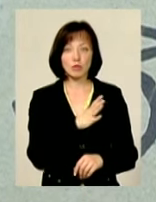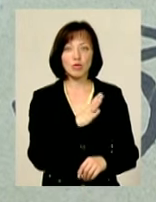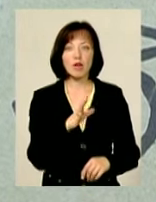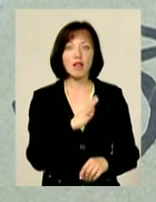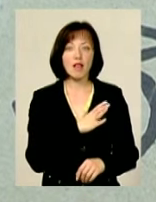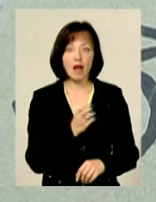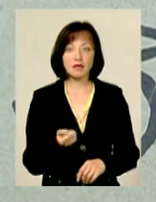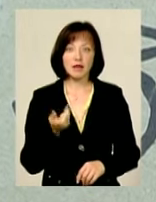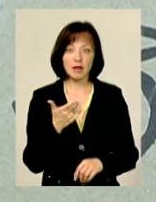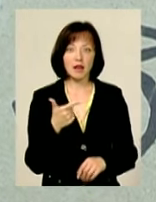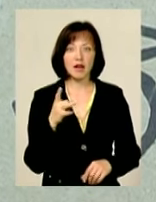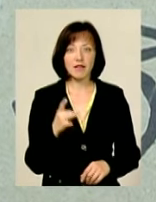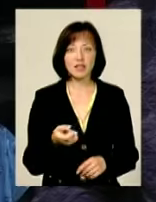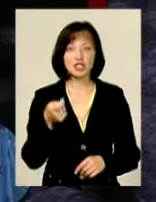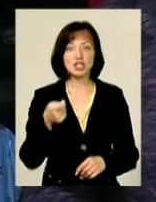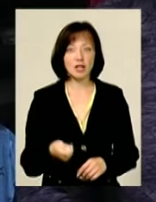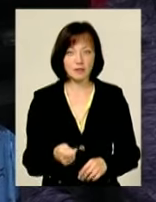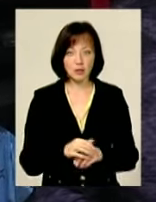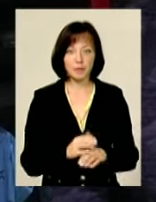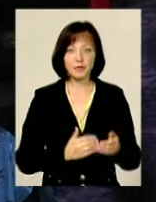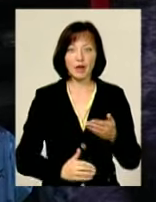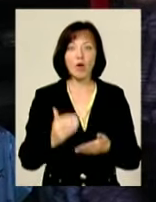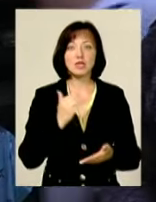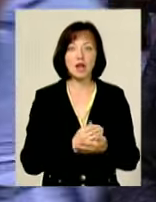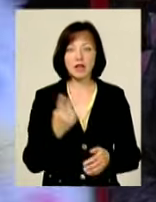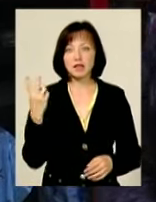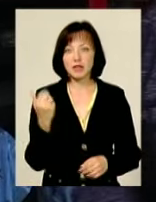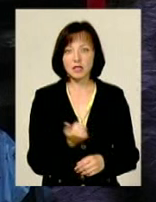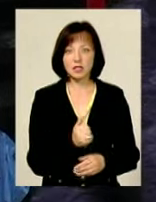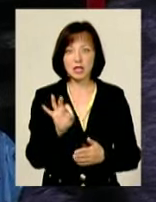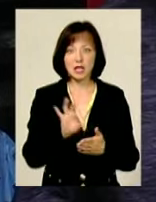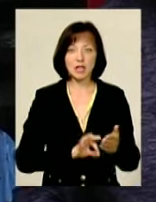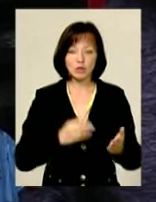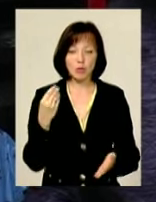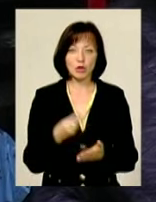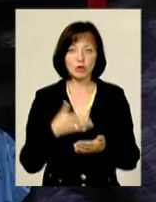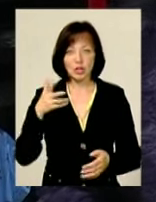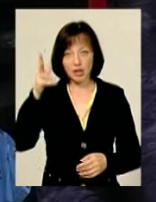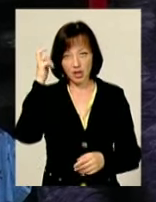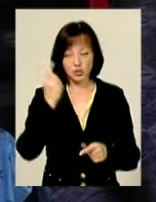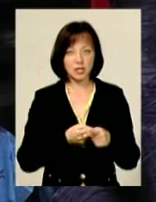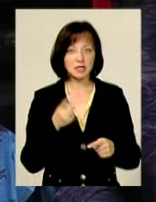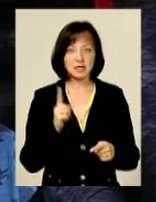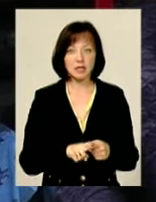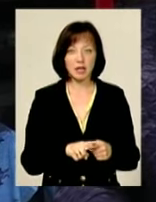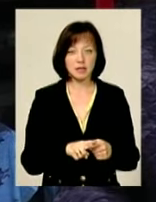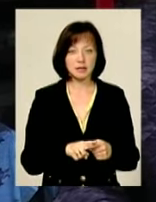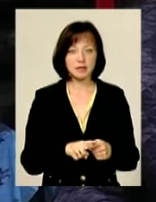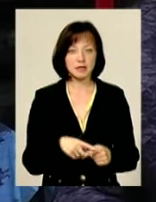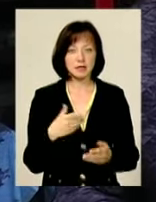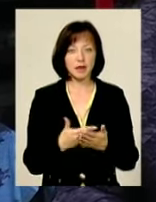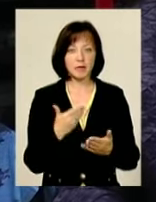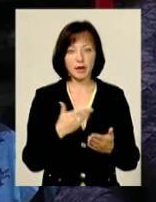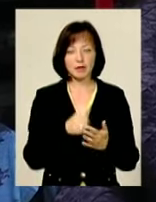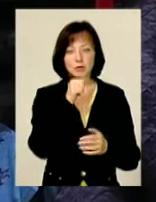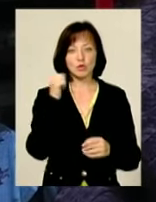щонайменше на кілька гривень дешевше В останні буквально два тижні різко зросла ціна на гречку Це буквально, якщо брати до